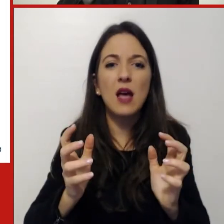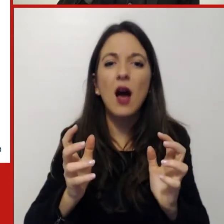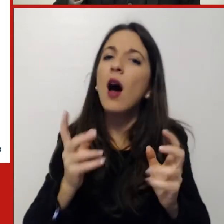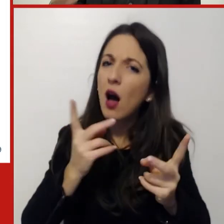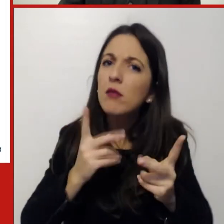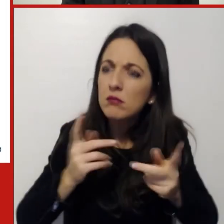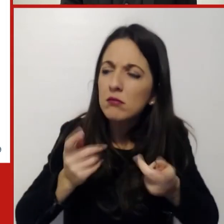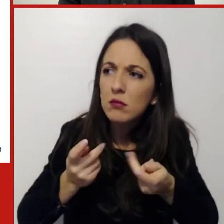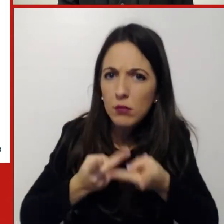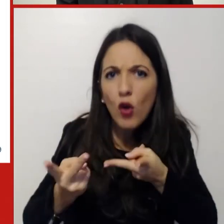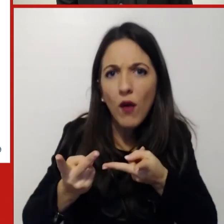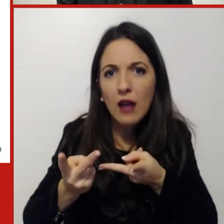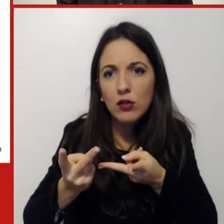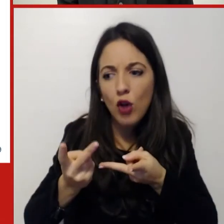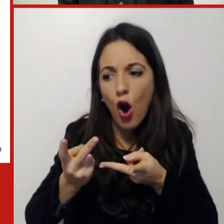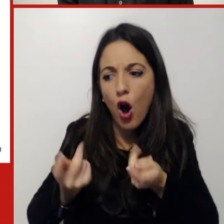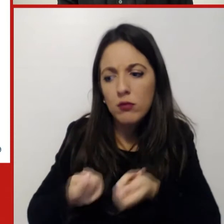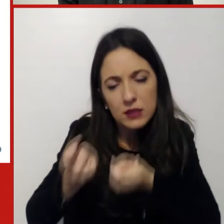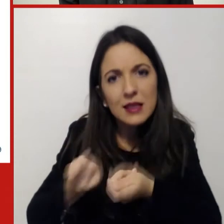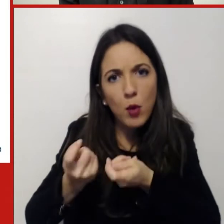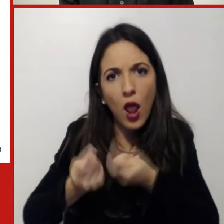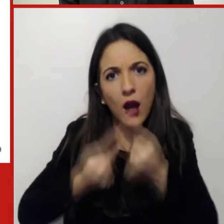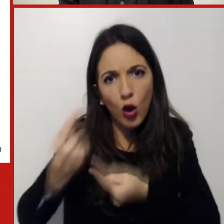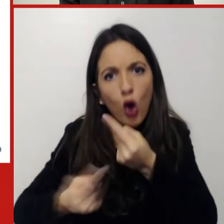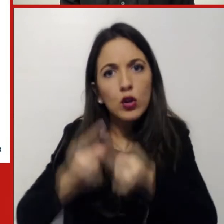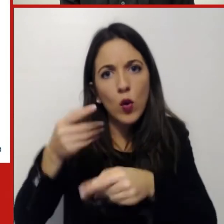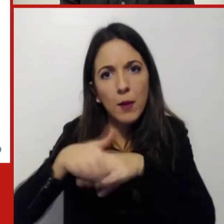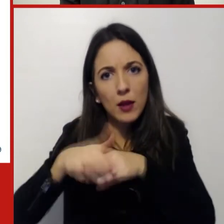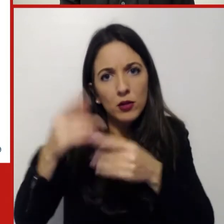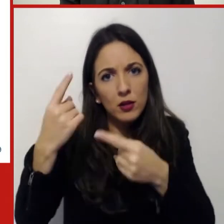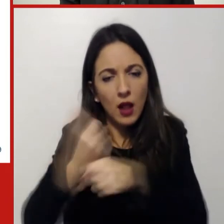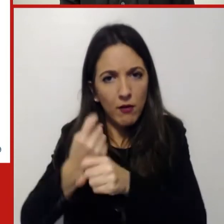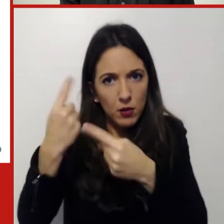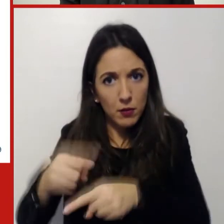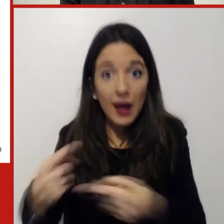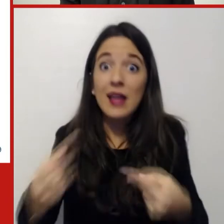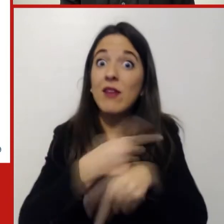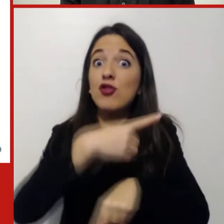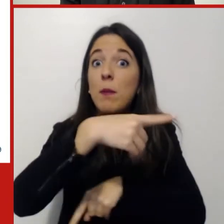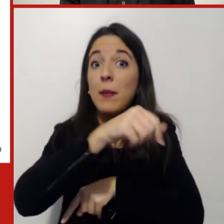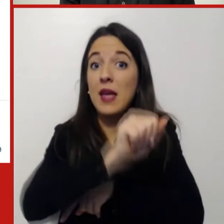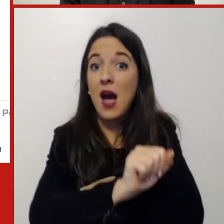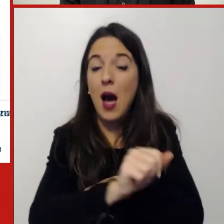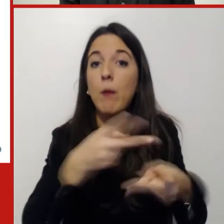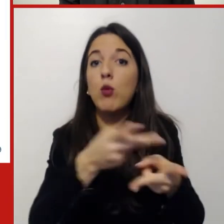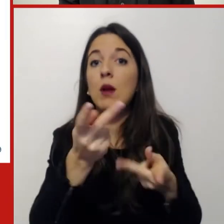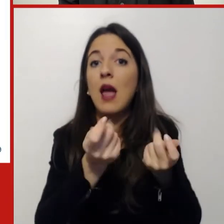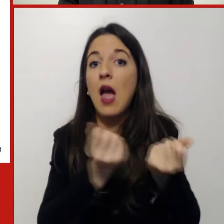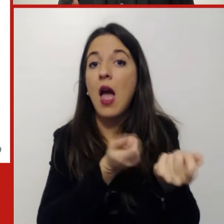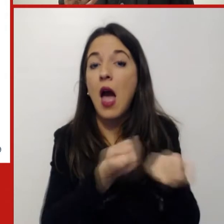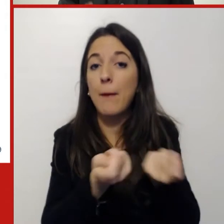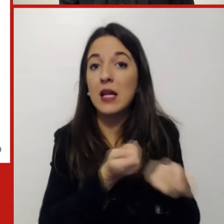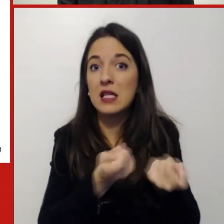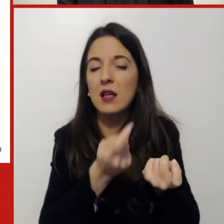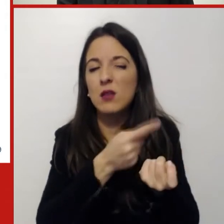'APA che ha progressivamente ridotto il ricorso allo smart working. La cosa interessante